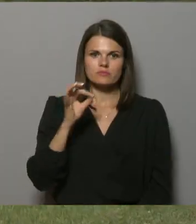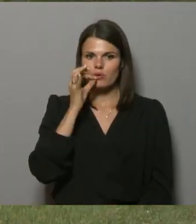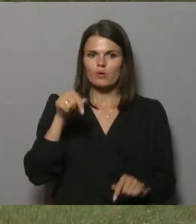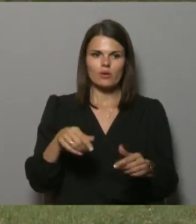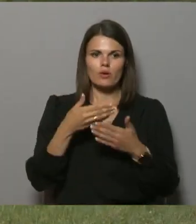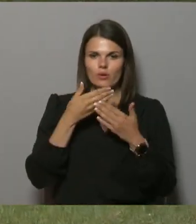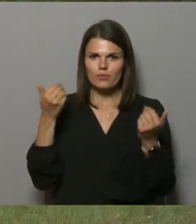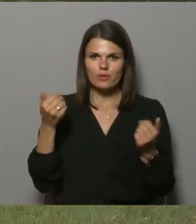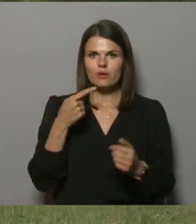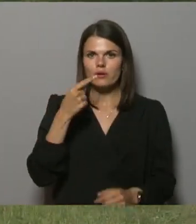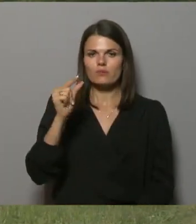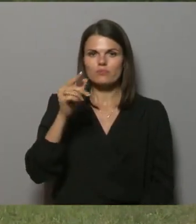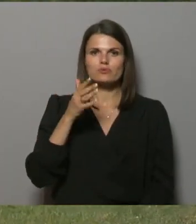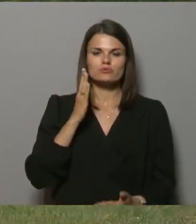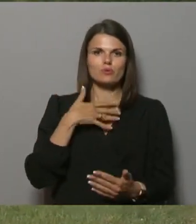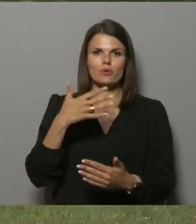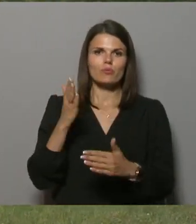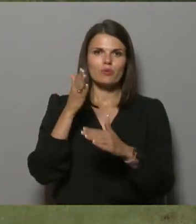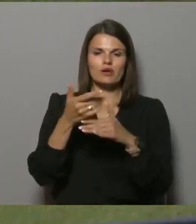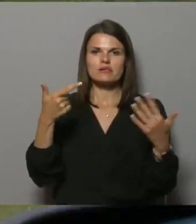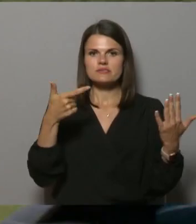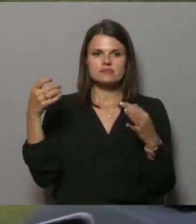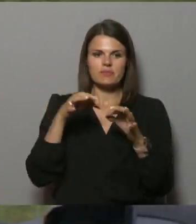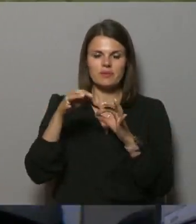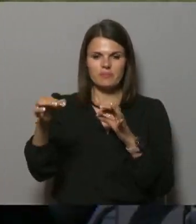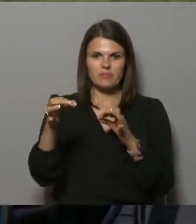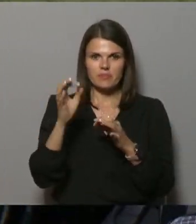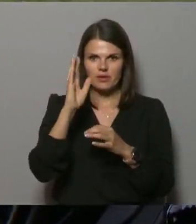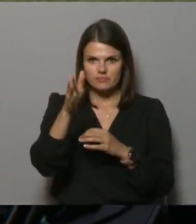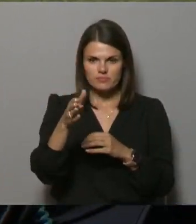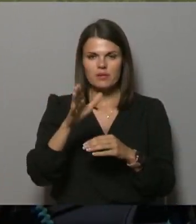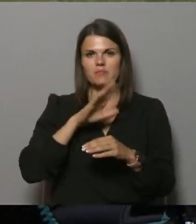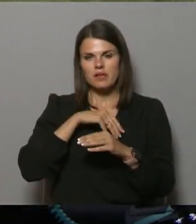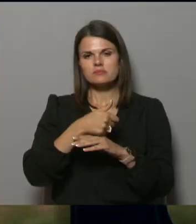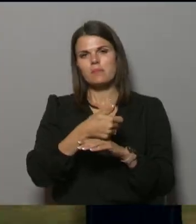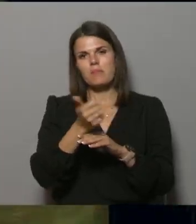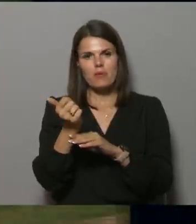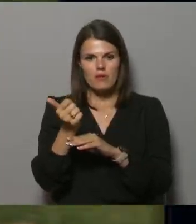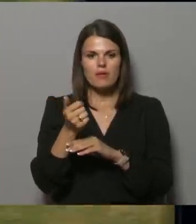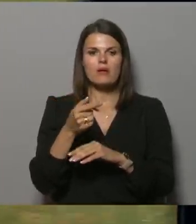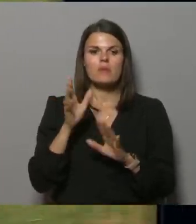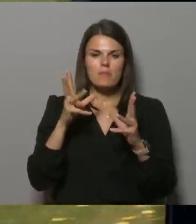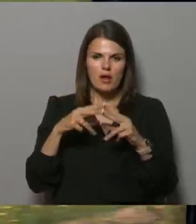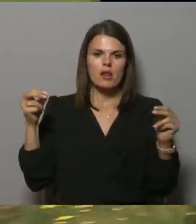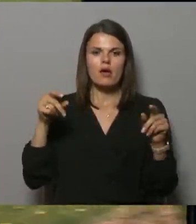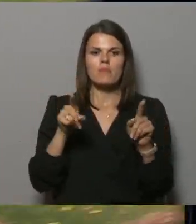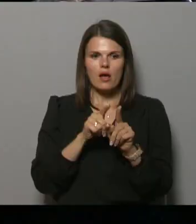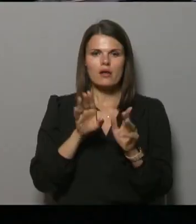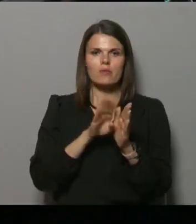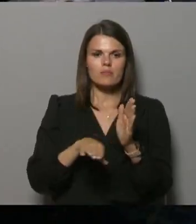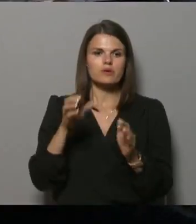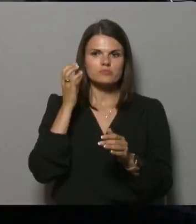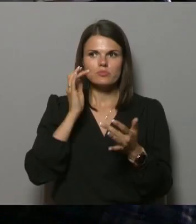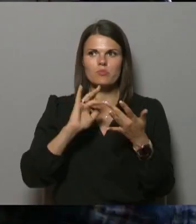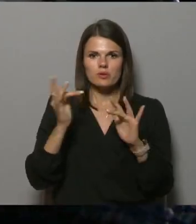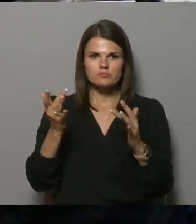Pati pabrauksiet uz priekšu, kad ir 700 metru apmēram pa ceļu, tad grieztiet pa labu iekšā. Kā par laim, arī bez mobilajiem